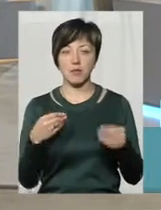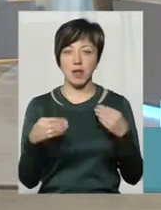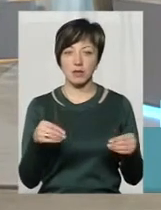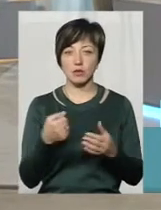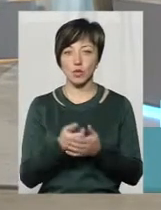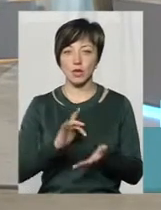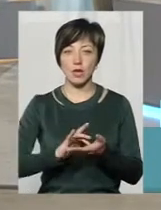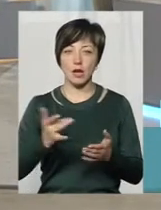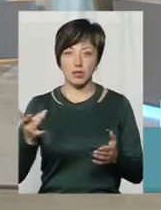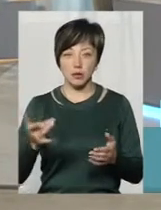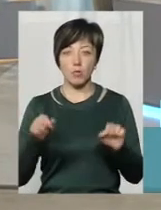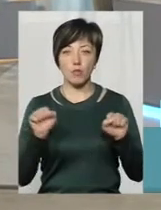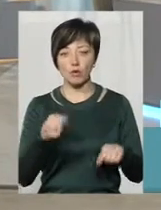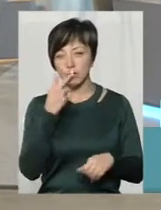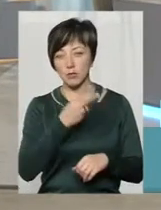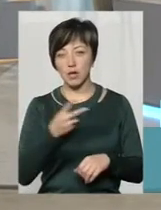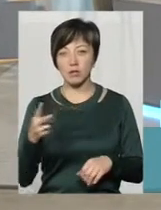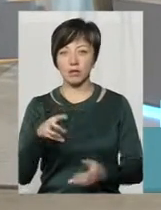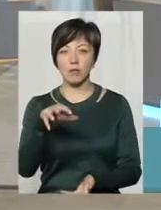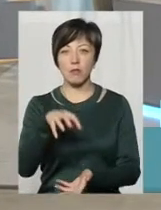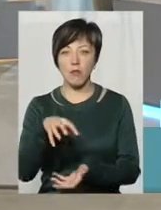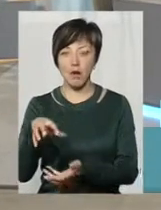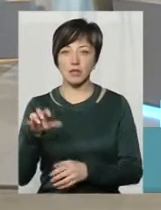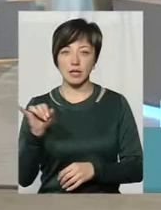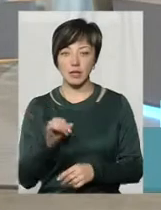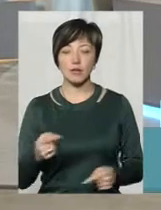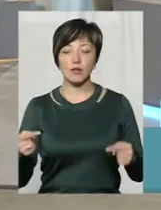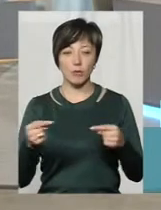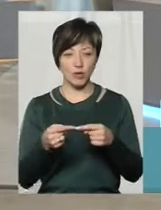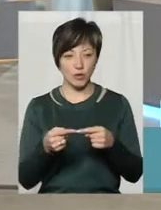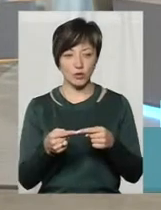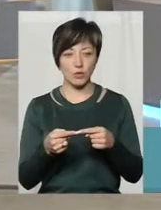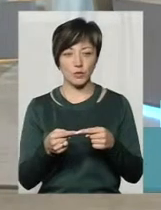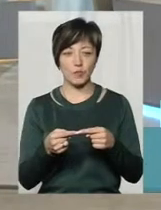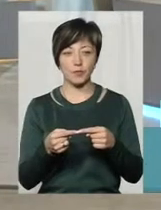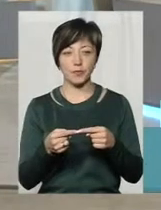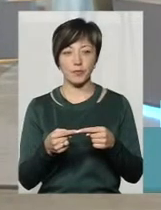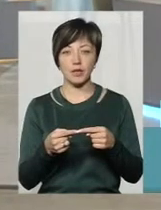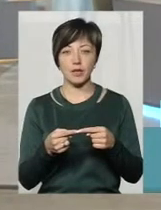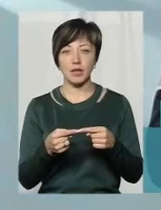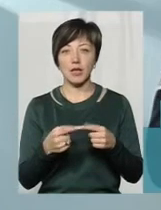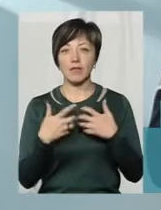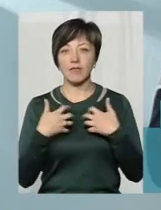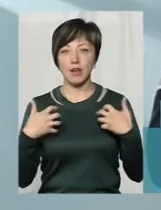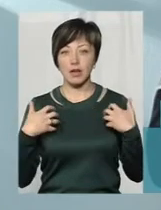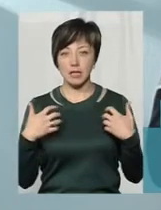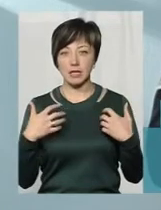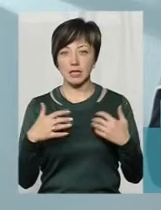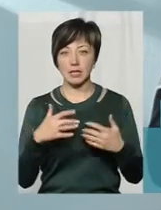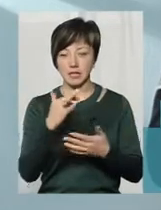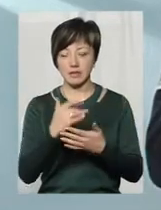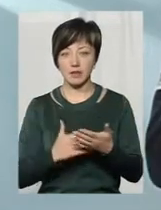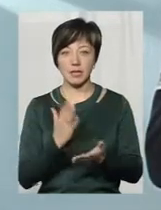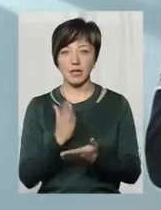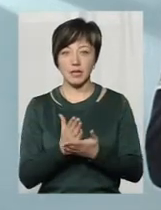скляних, можна бачити банки. І, відповідно, той тваринний світ, який тут